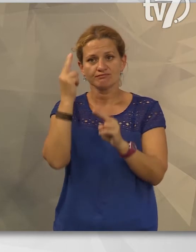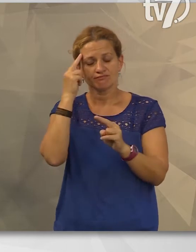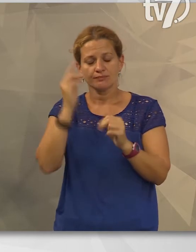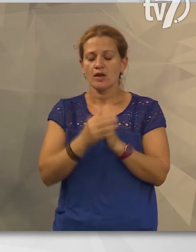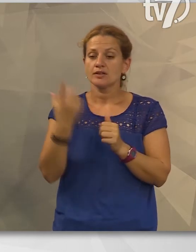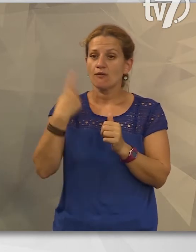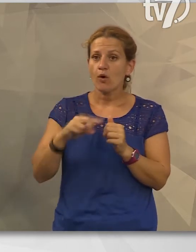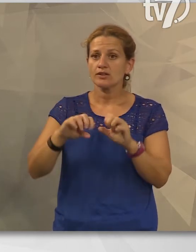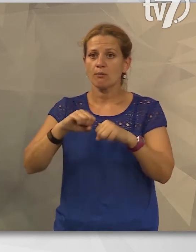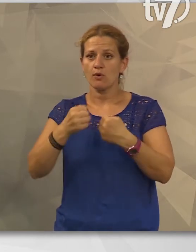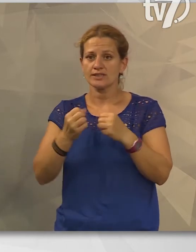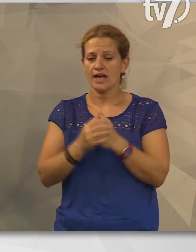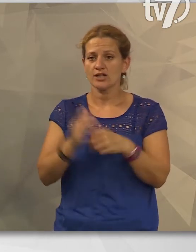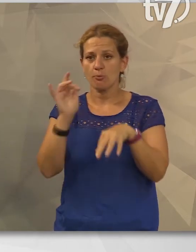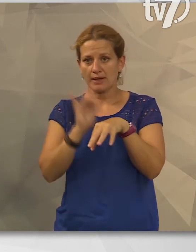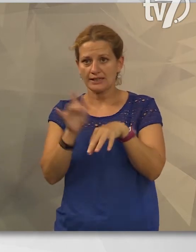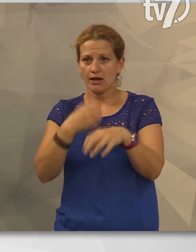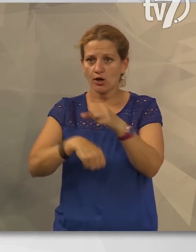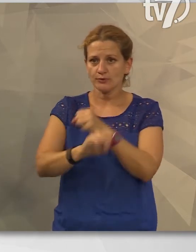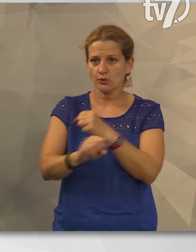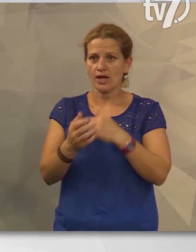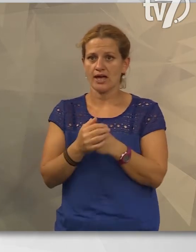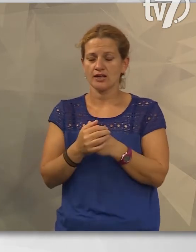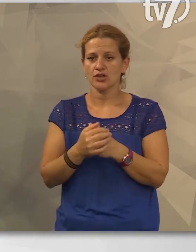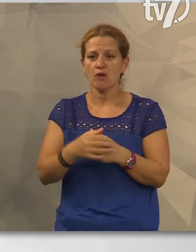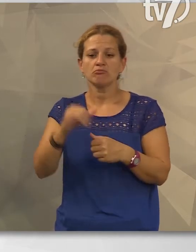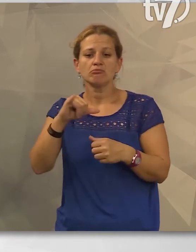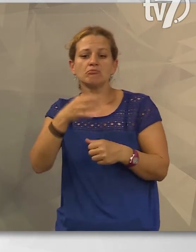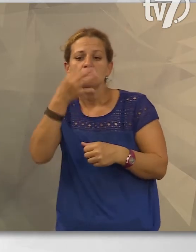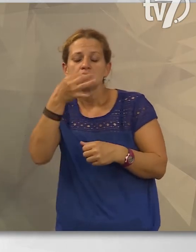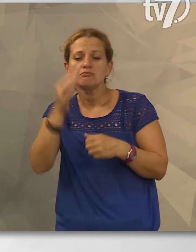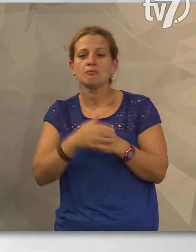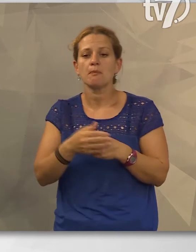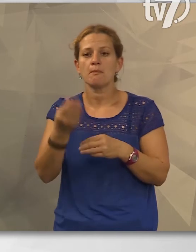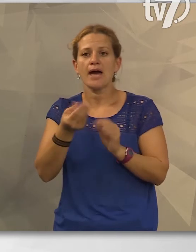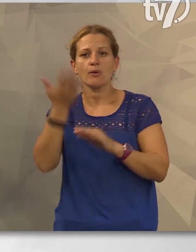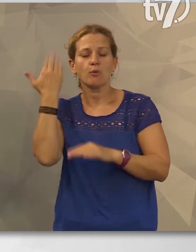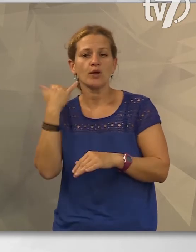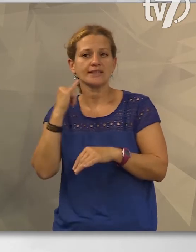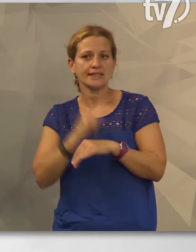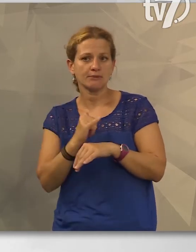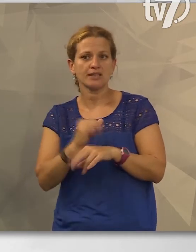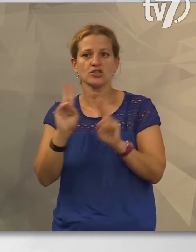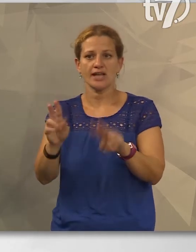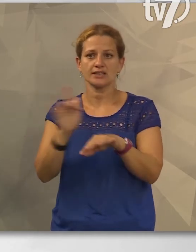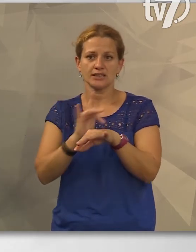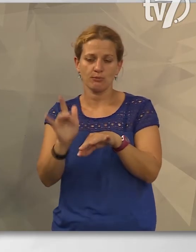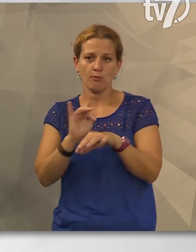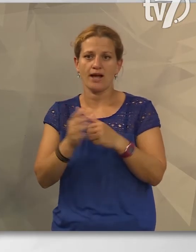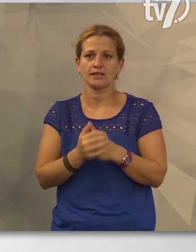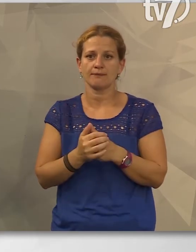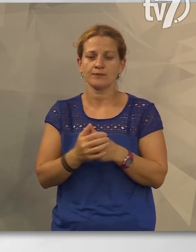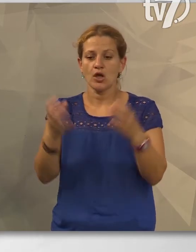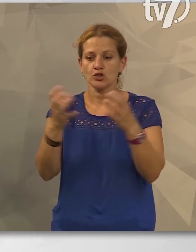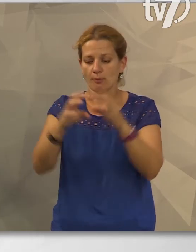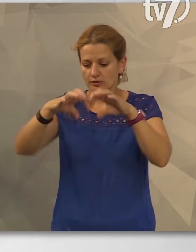de volt olyan mozgásforma, például a labdarúgás, amelyet az érdeklődők már az előző hetekben is kipróbálhattak. Korsan